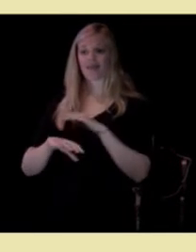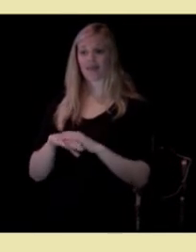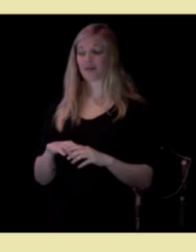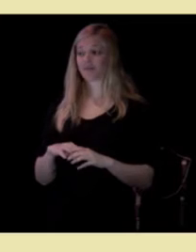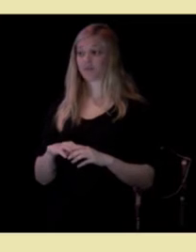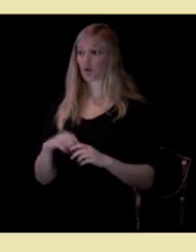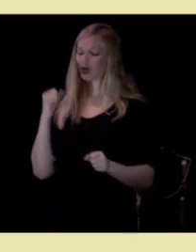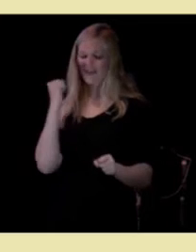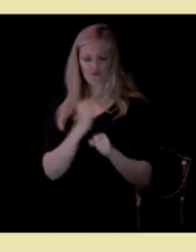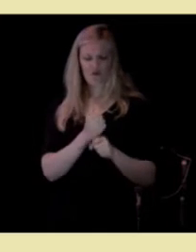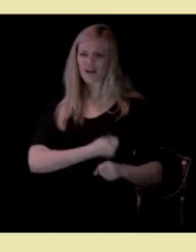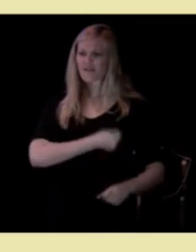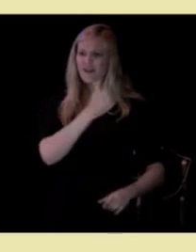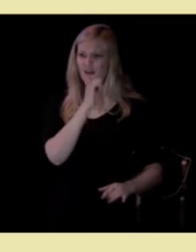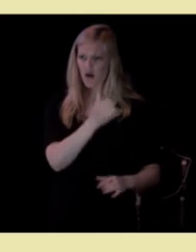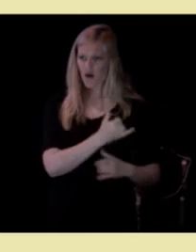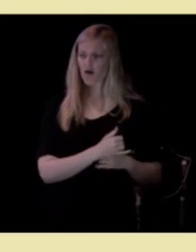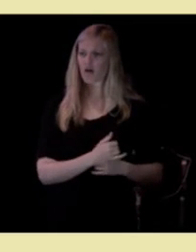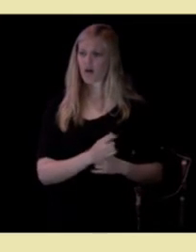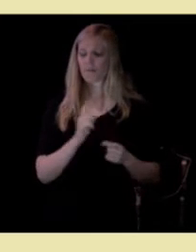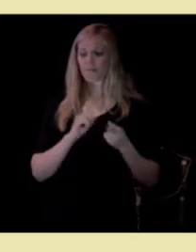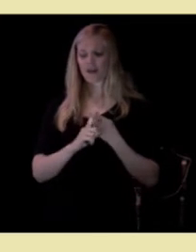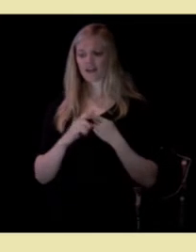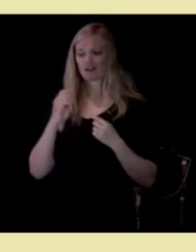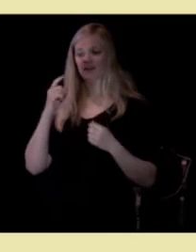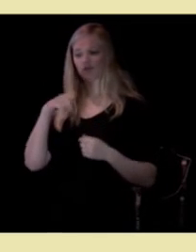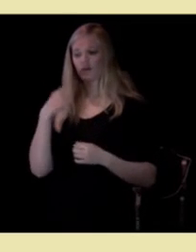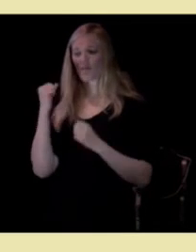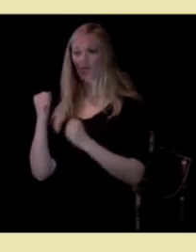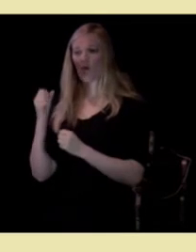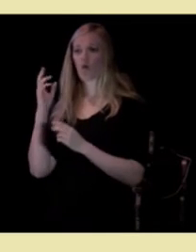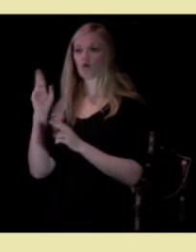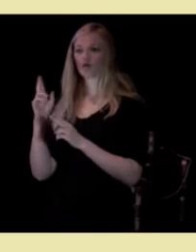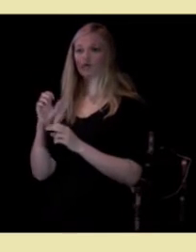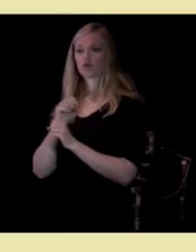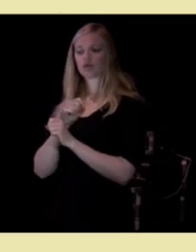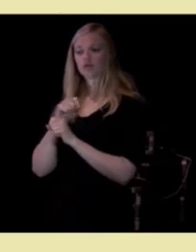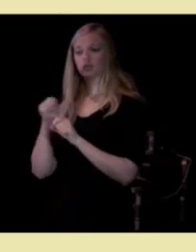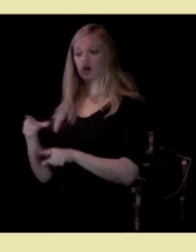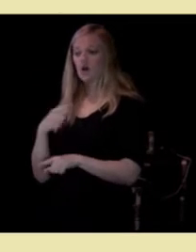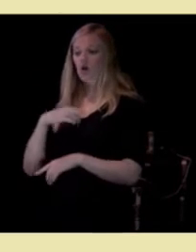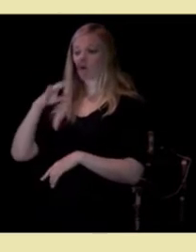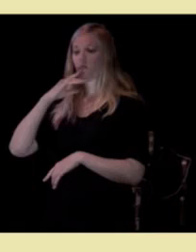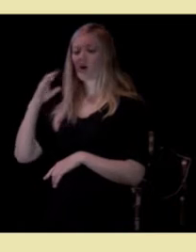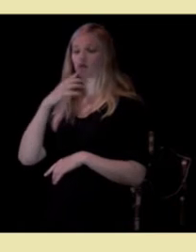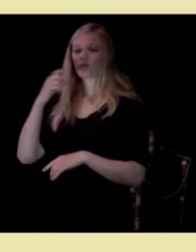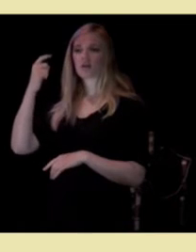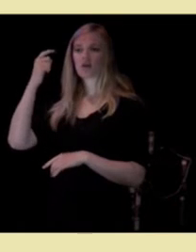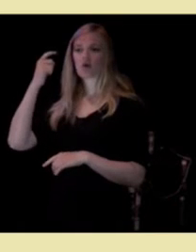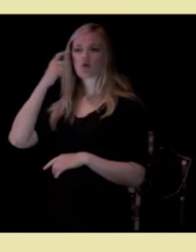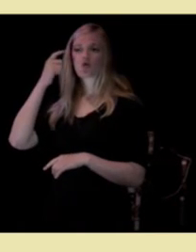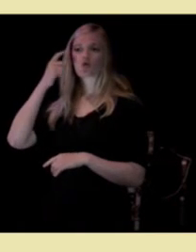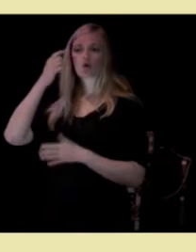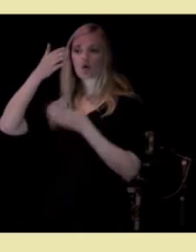Det er selvfølgelig viktig men vi må begynne i mye større grad å snakke om de kloke hodene.